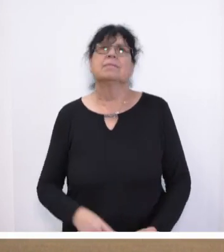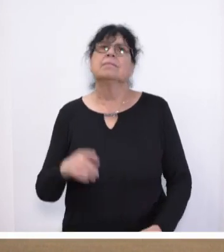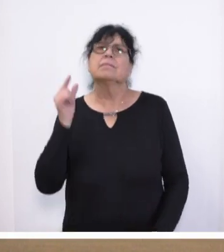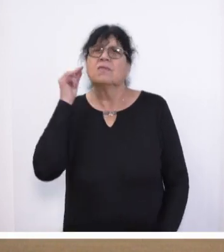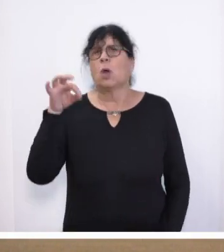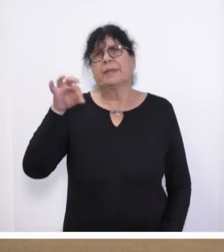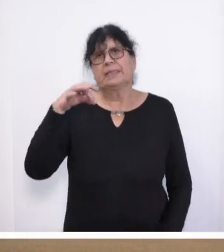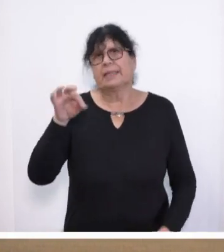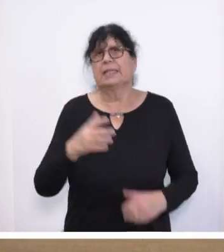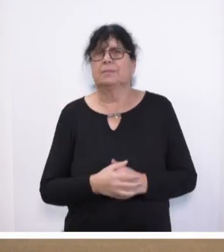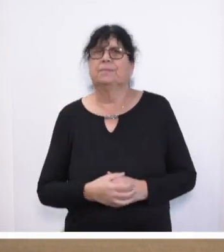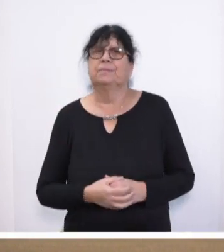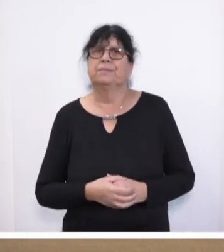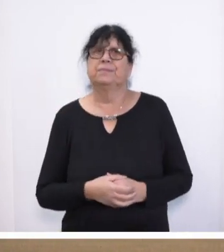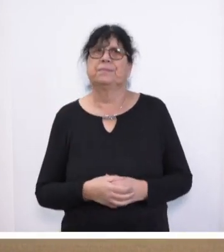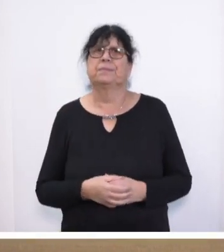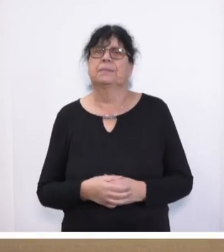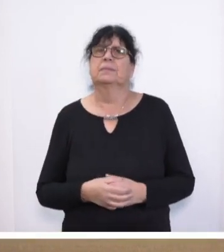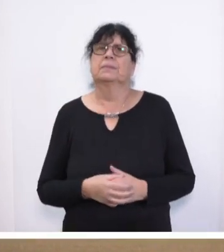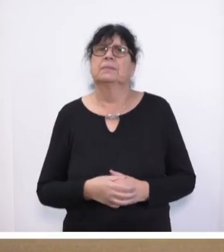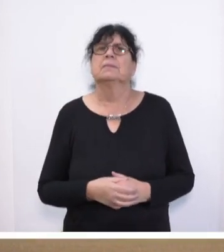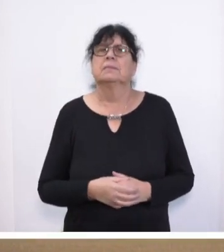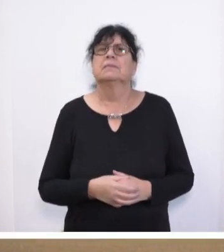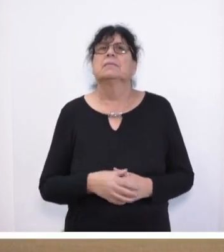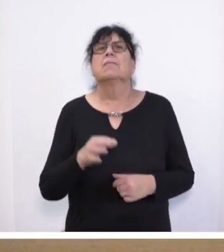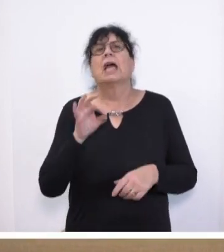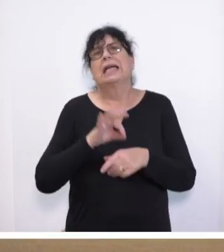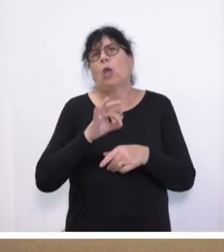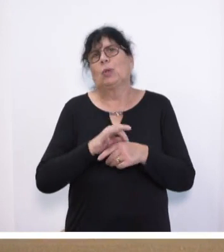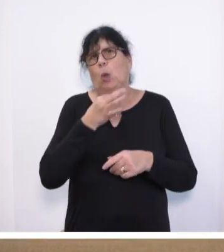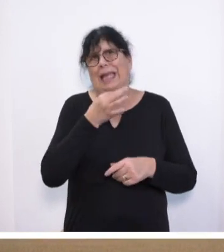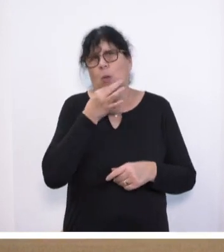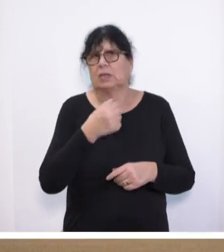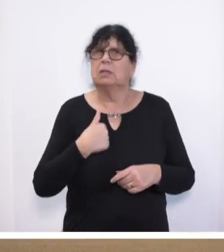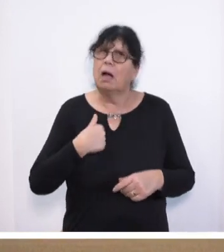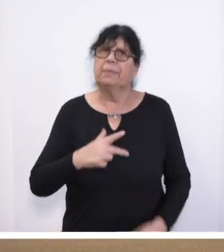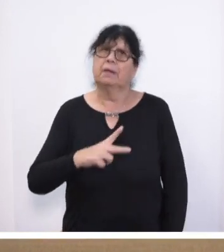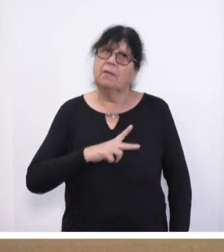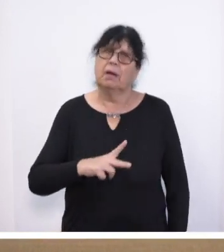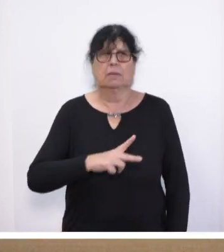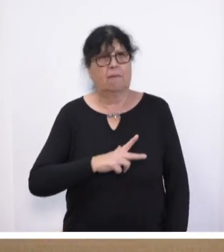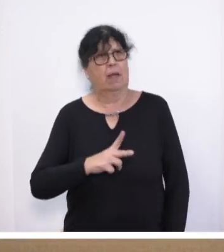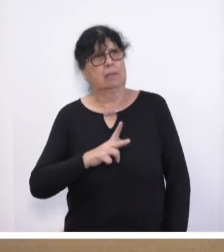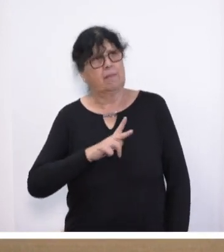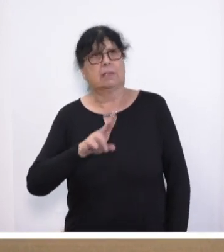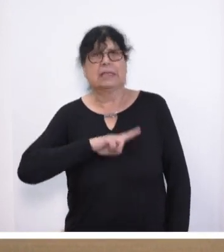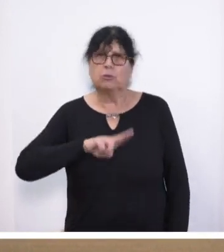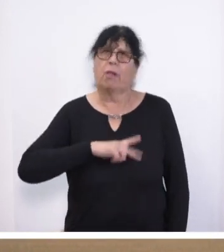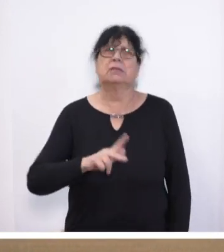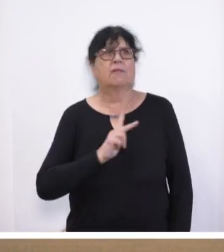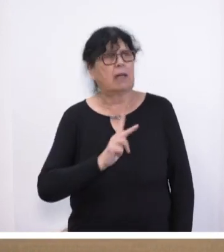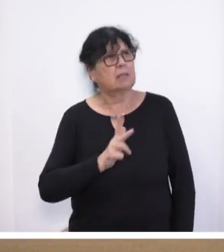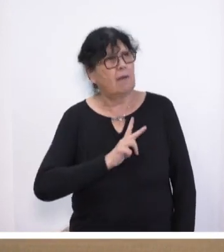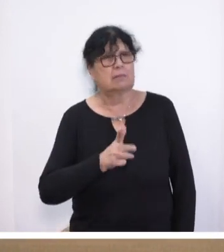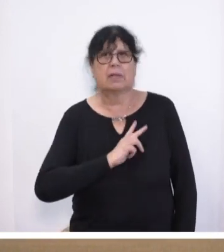Frau Präsidentin, Herr Dr. Jung, ich habe ja jetzt geduldig gewartet. Sie haben ja zweimal das